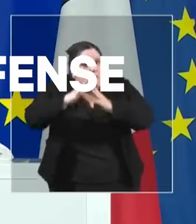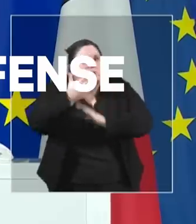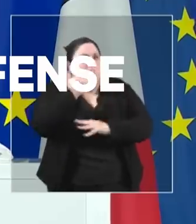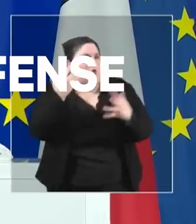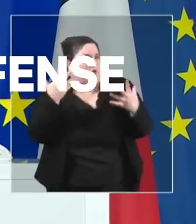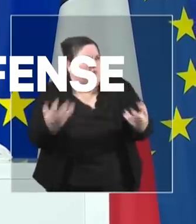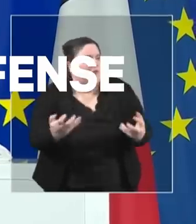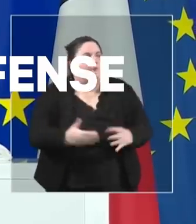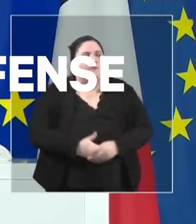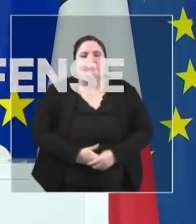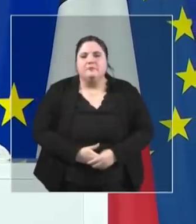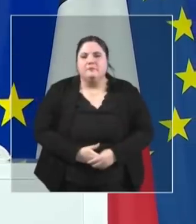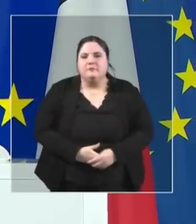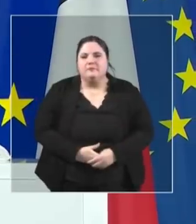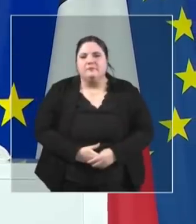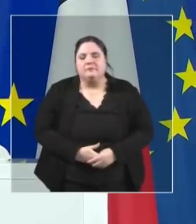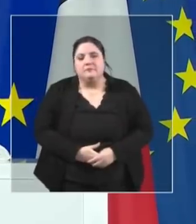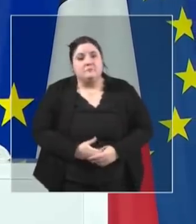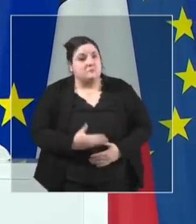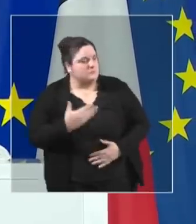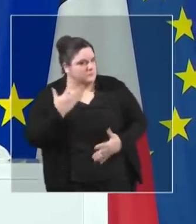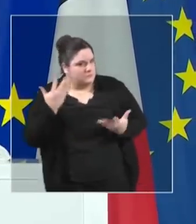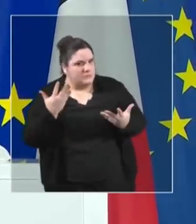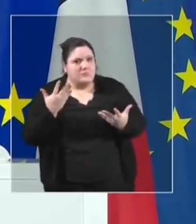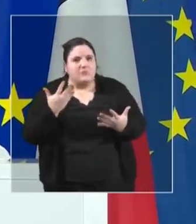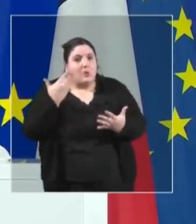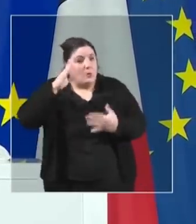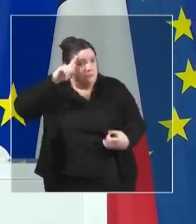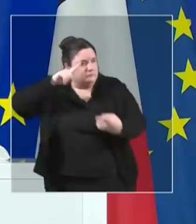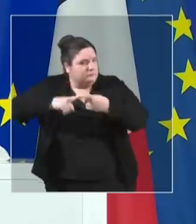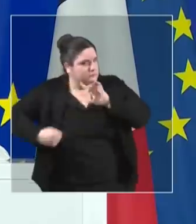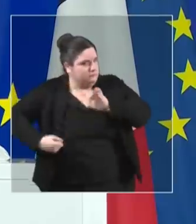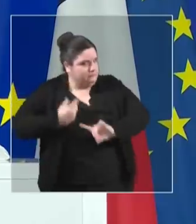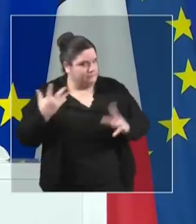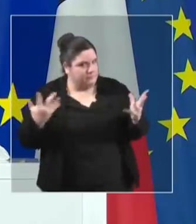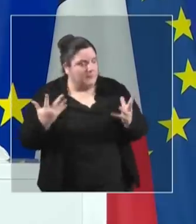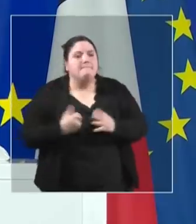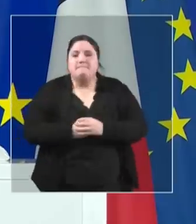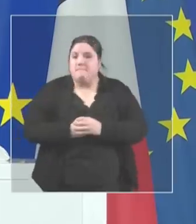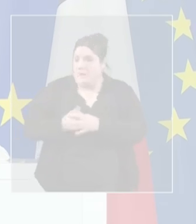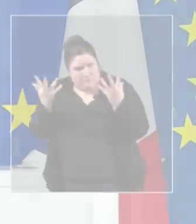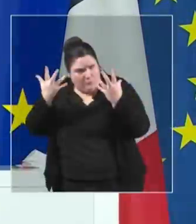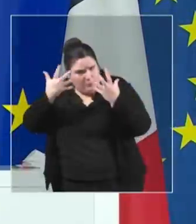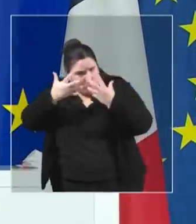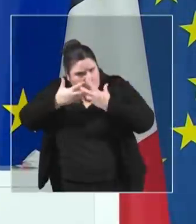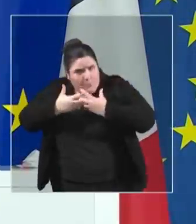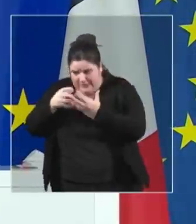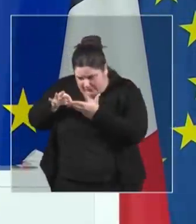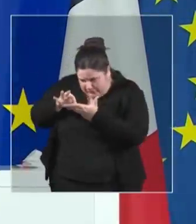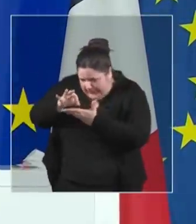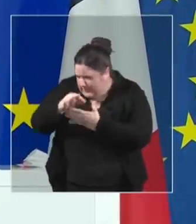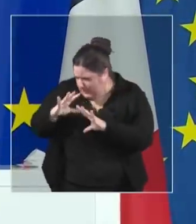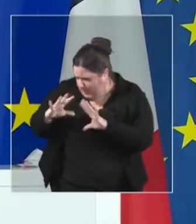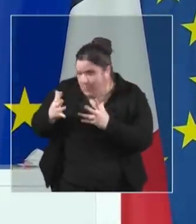Europe plus souveraine, c'est évidemment d'avancer sur notre politique de défense. Cette présidence